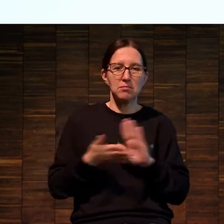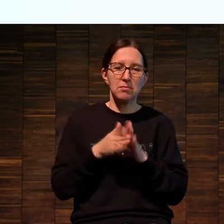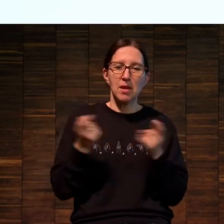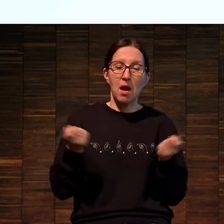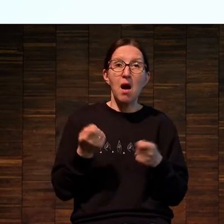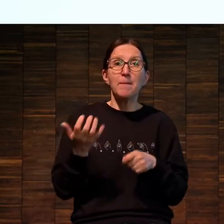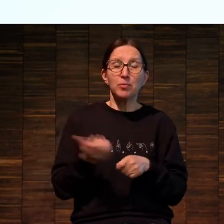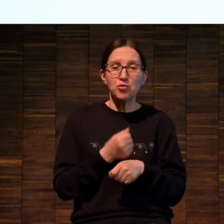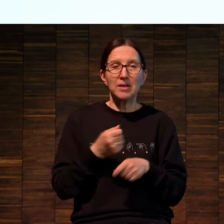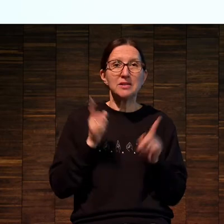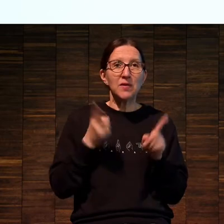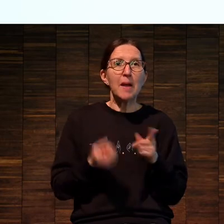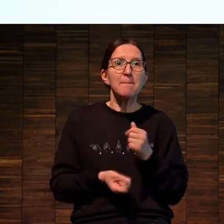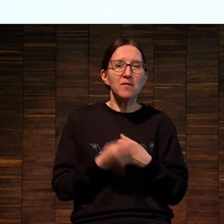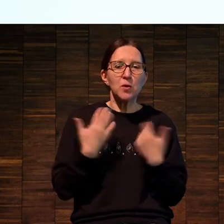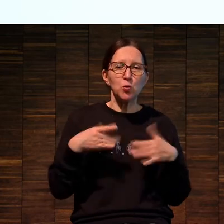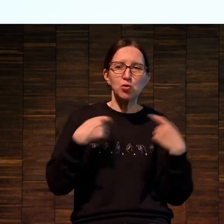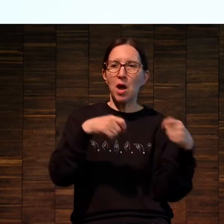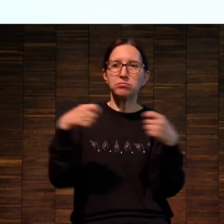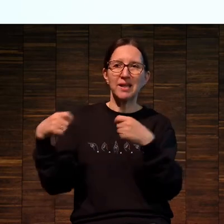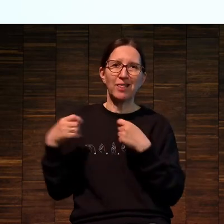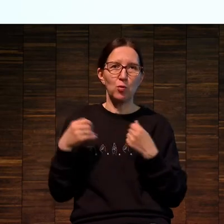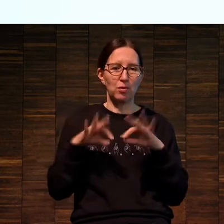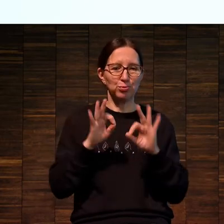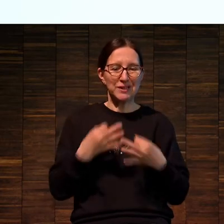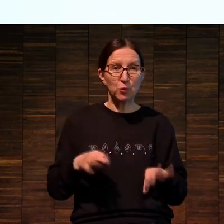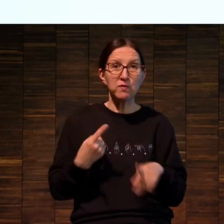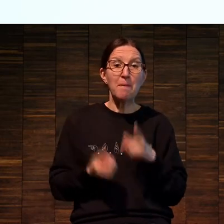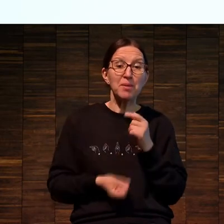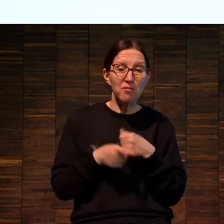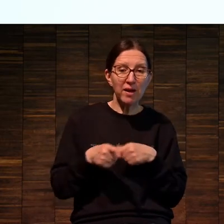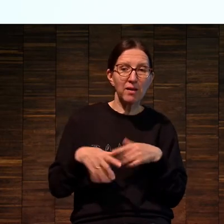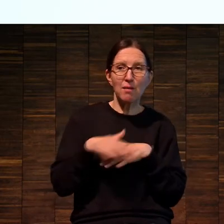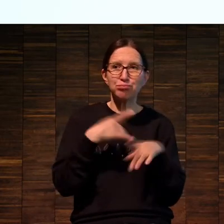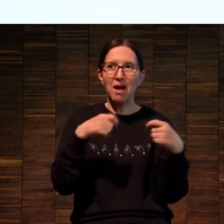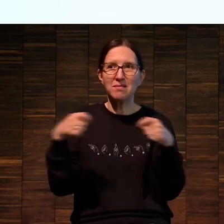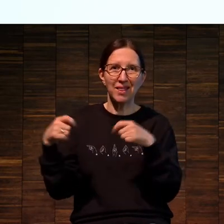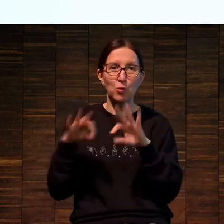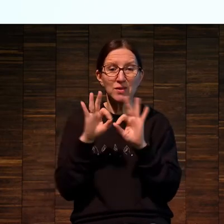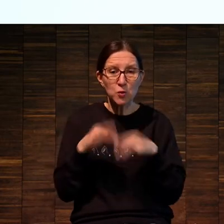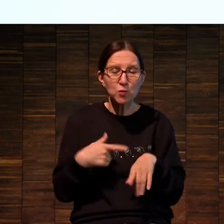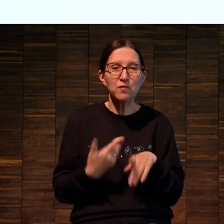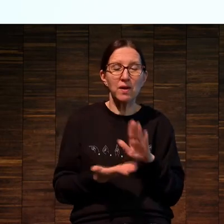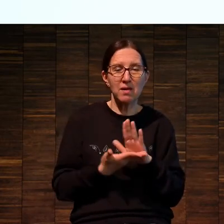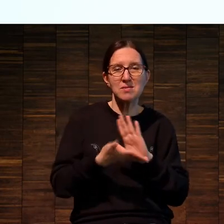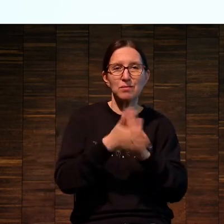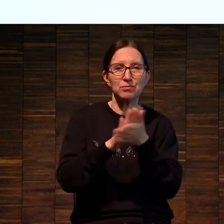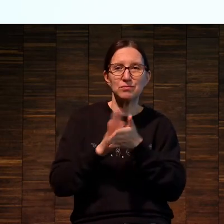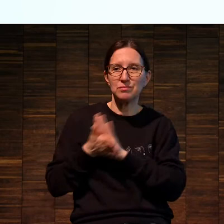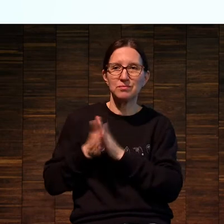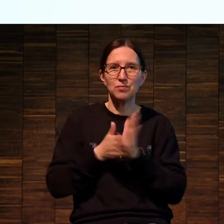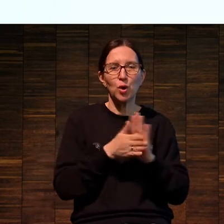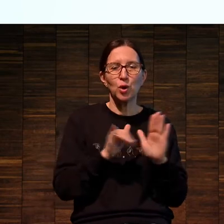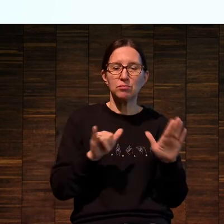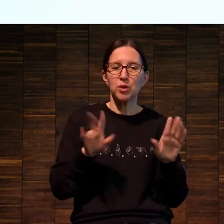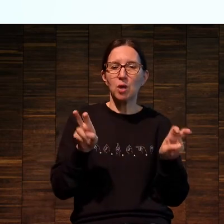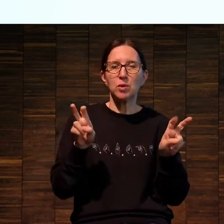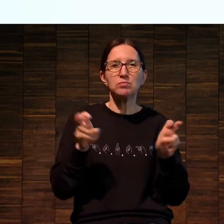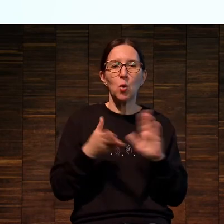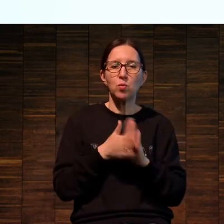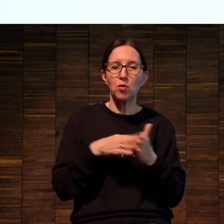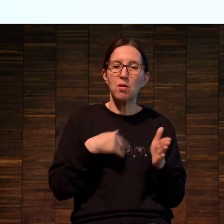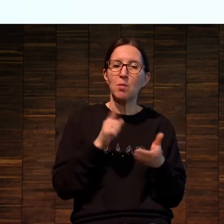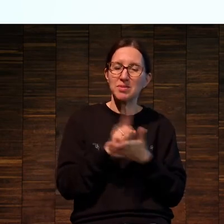Появился вообще рынок искусства. И с появлением рынка искусства появились вот эти договоренности, появились вот эти условности, что